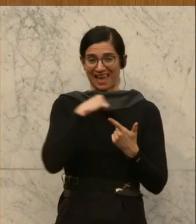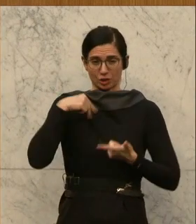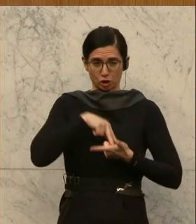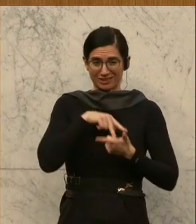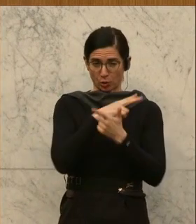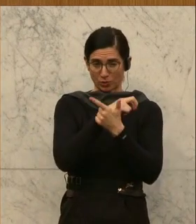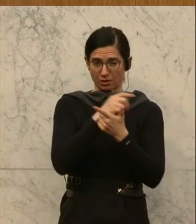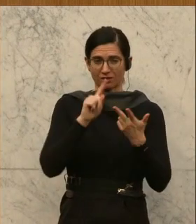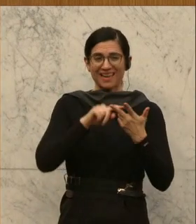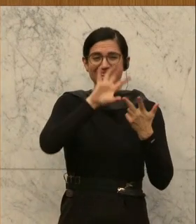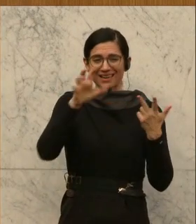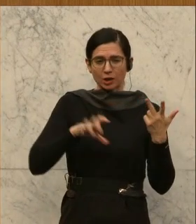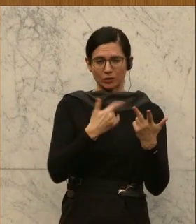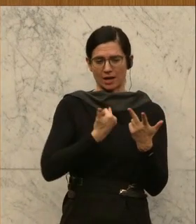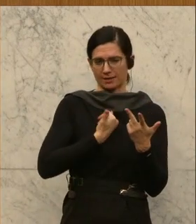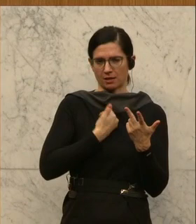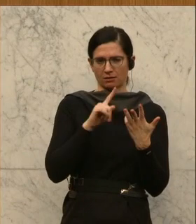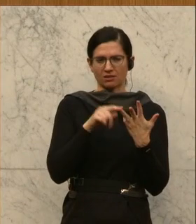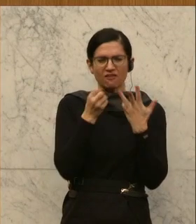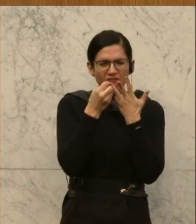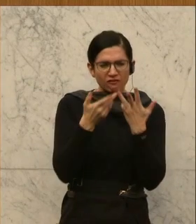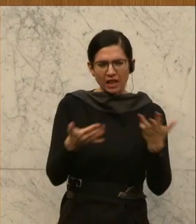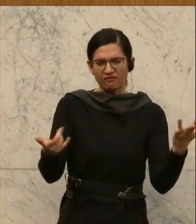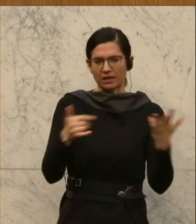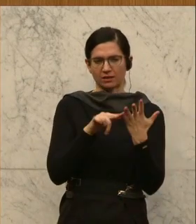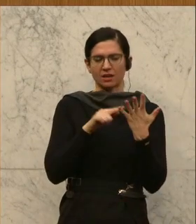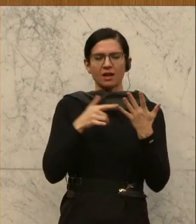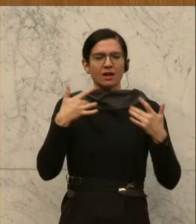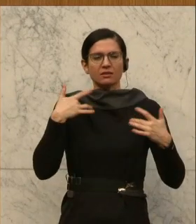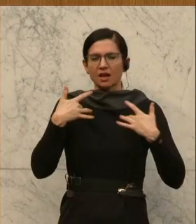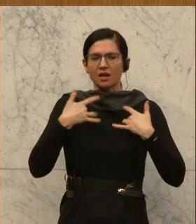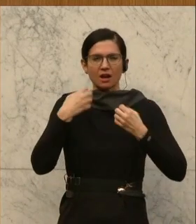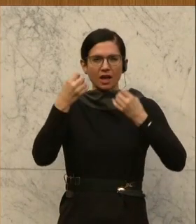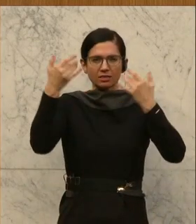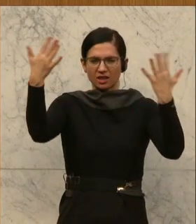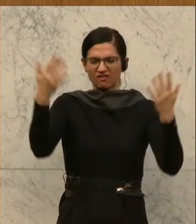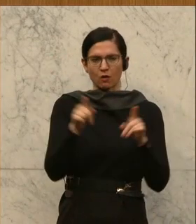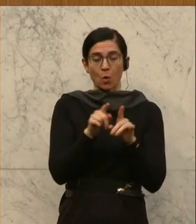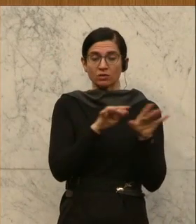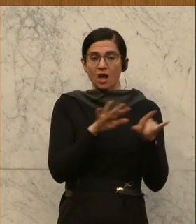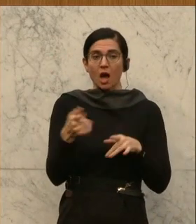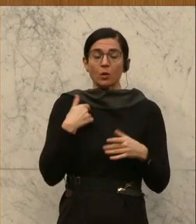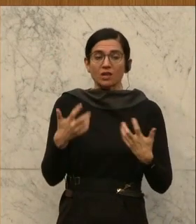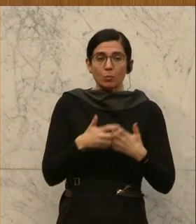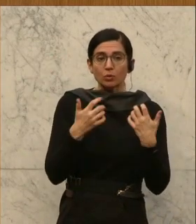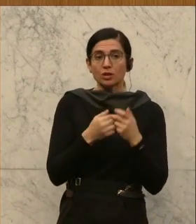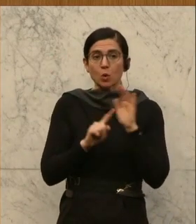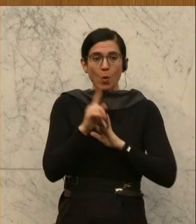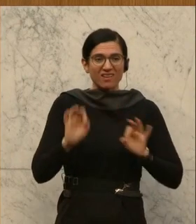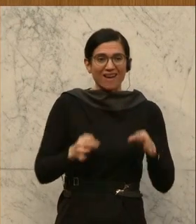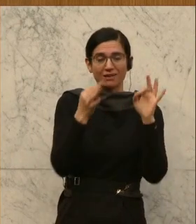Österreichs, regionale Identität, vielfältig, kreativ, Produktion, Unverwechselbarkeit, hohe Qualität.